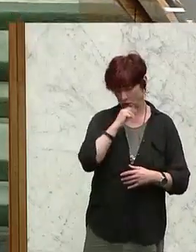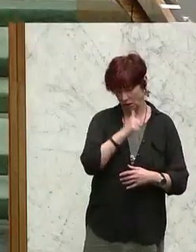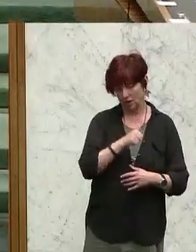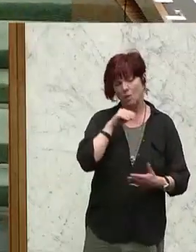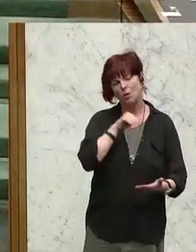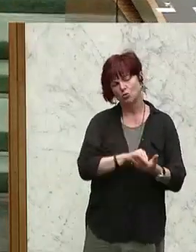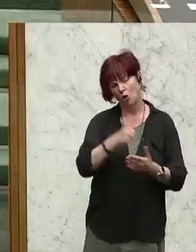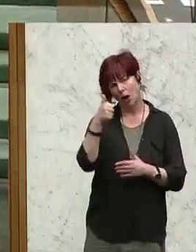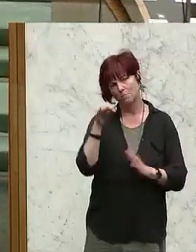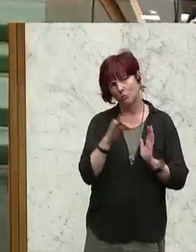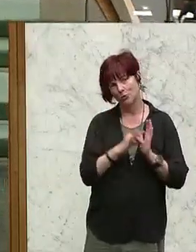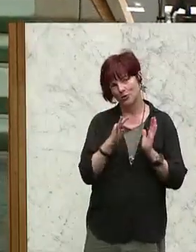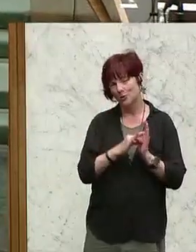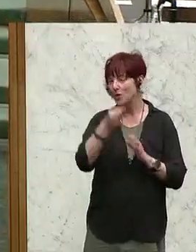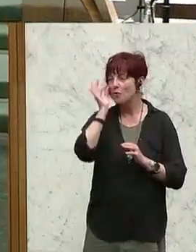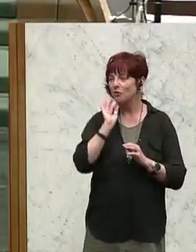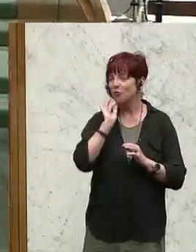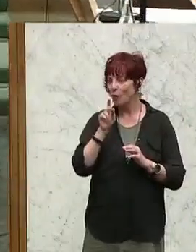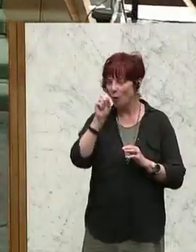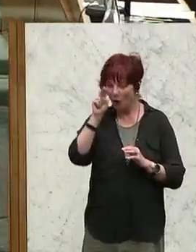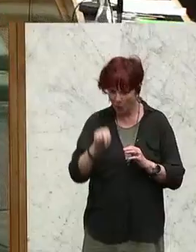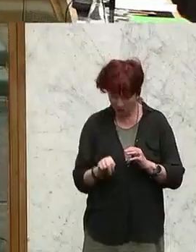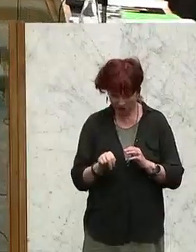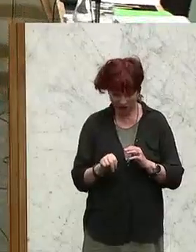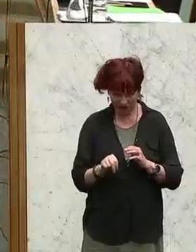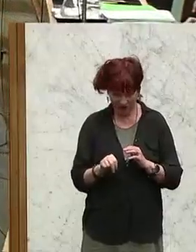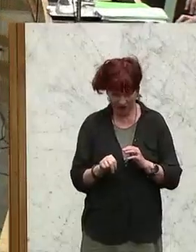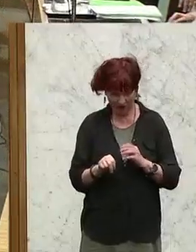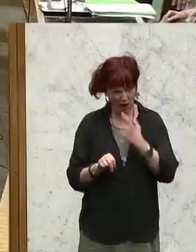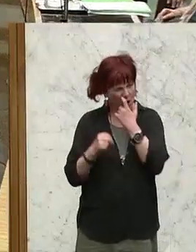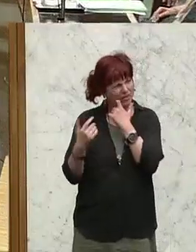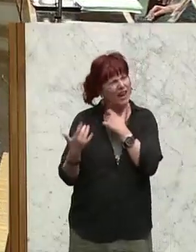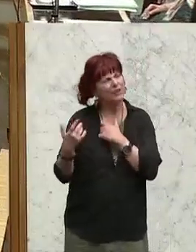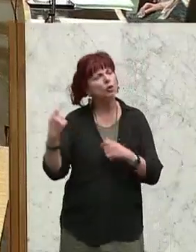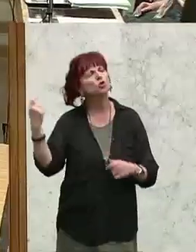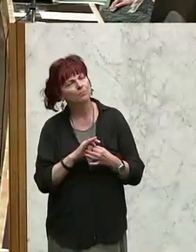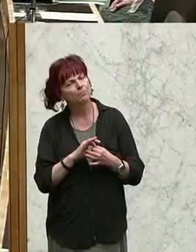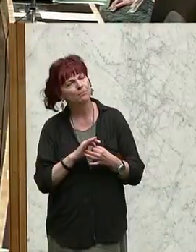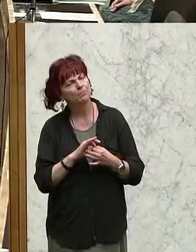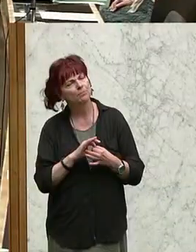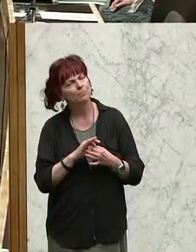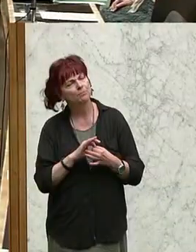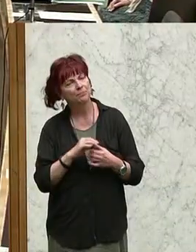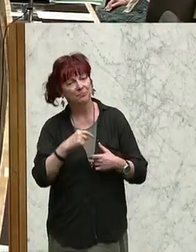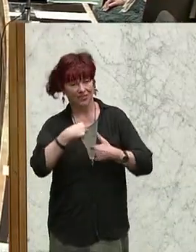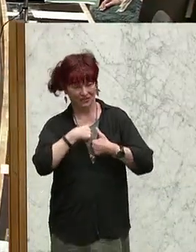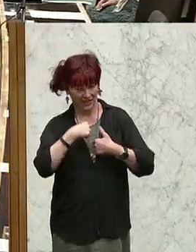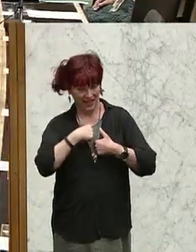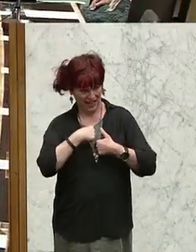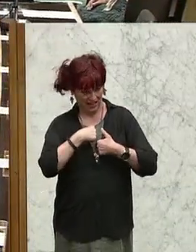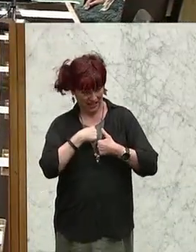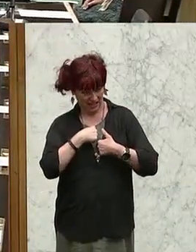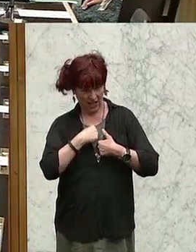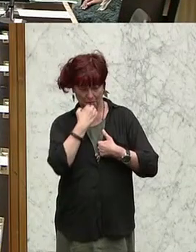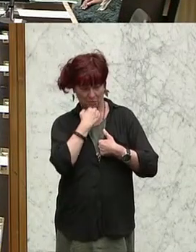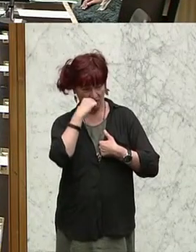ein Punkt noch, ich weiß nicht, ob die Frau Koron im Haus ist, ja, zu den Strafen vielleicht noch einmal. Wenn ich also mehr oder weniger als